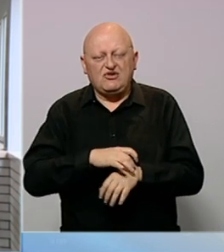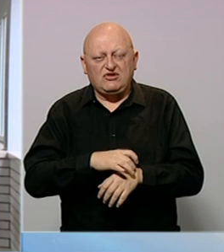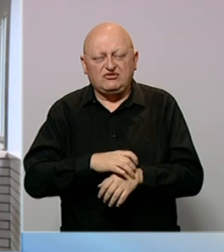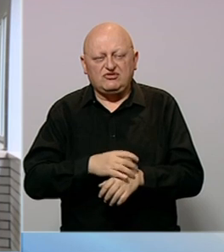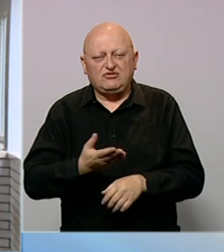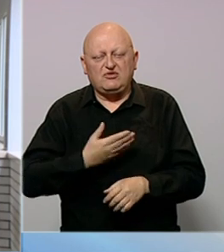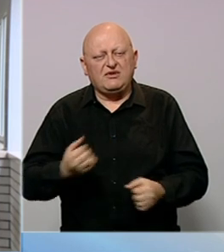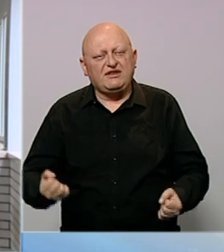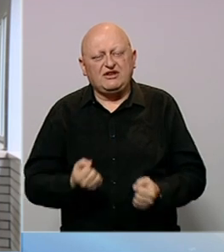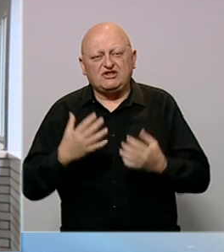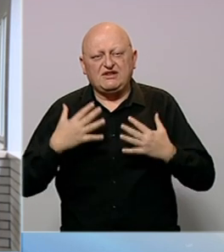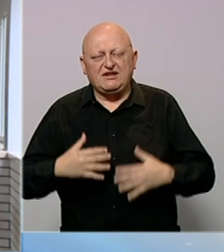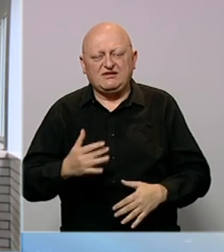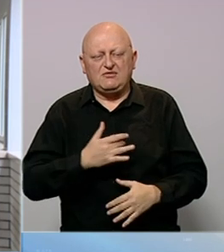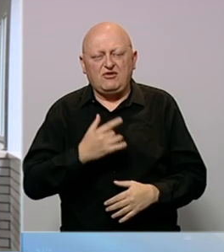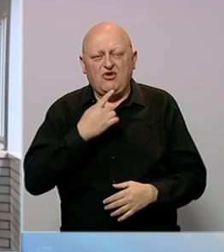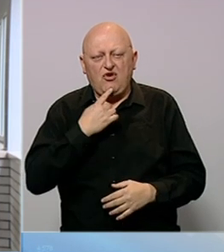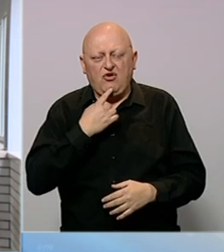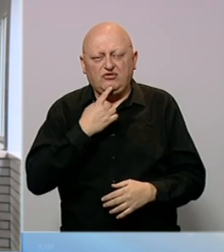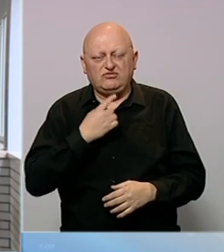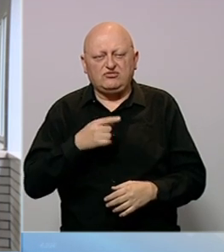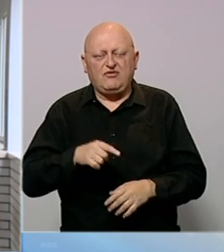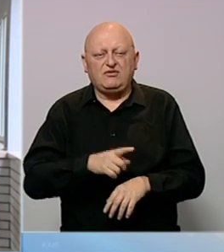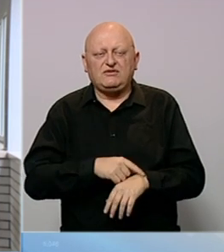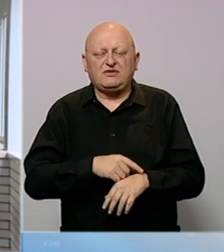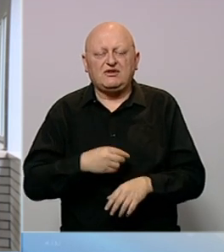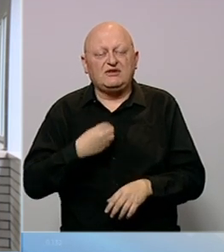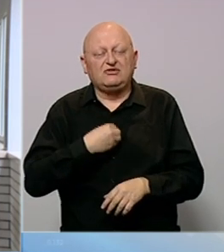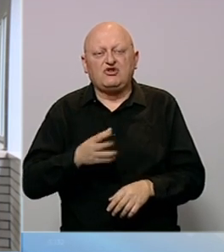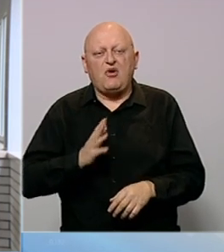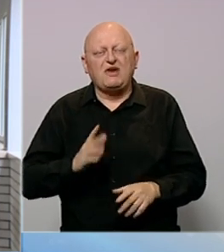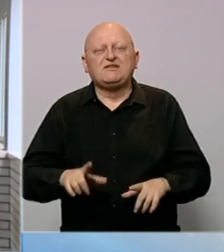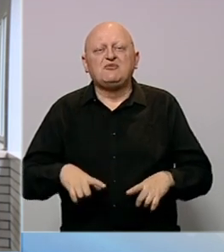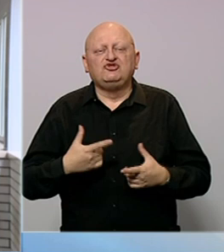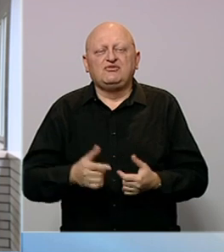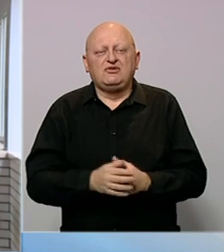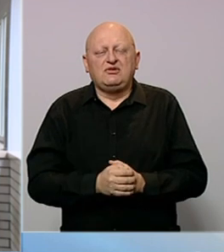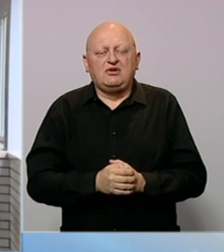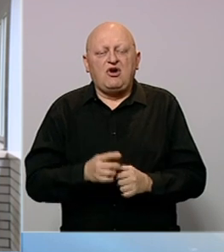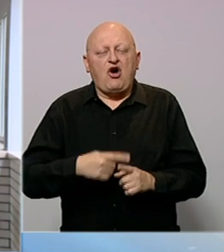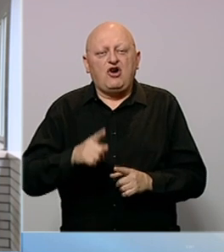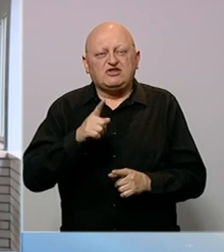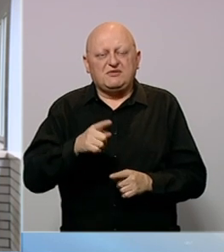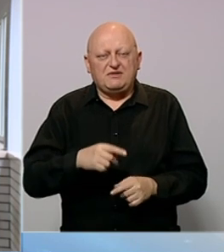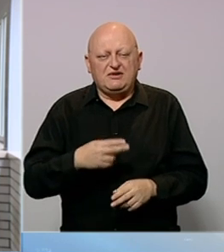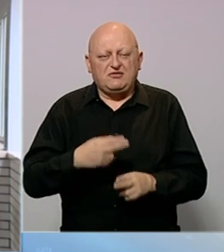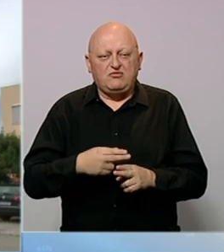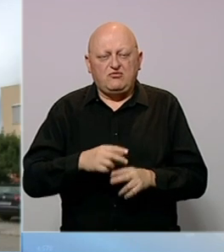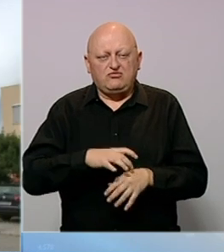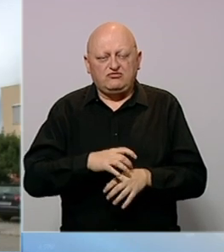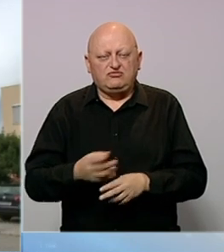Zadobila je teške tjelesne ozljede koje su u ovom trenutku nažalost opasne po život. Osim nje je hospitalizirana